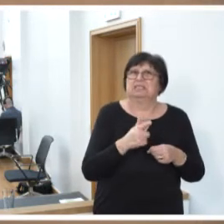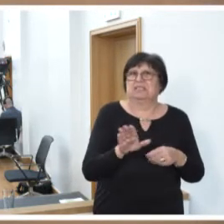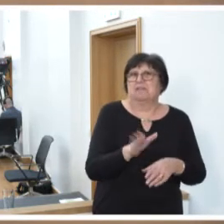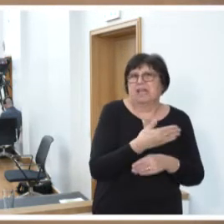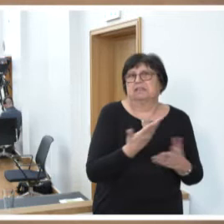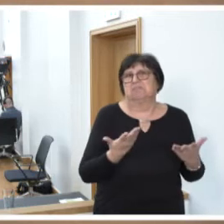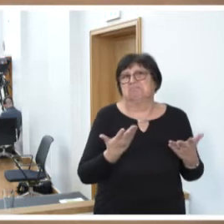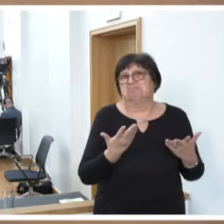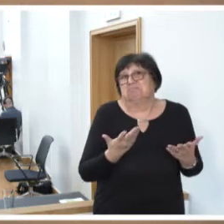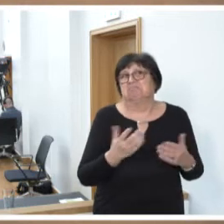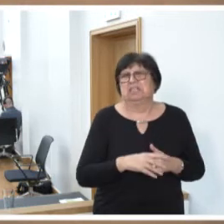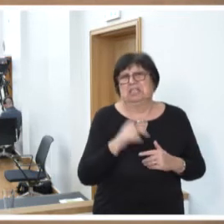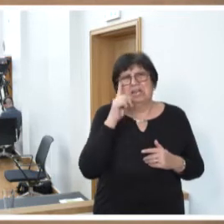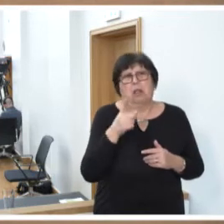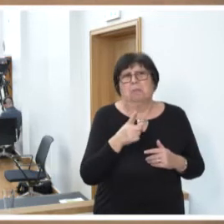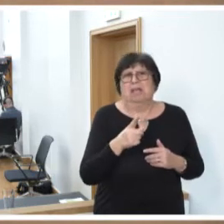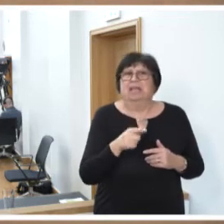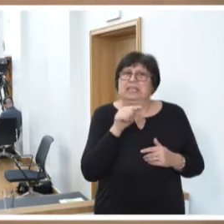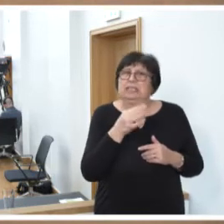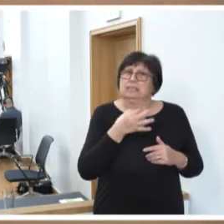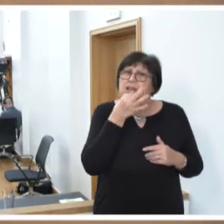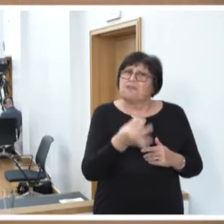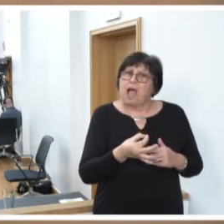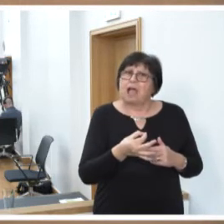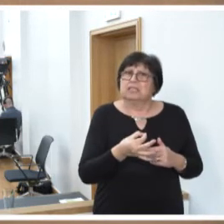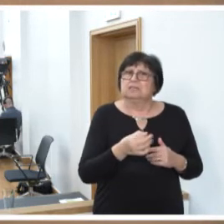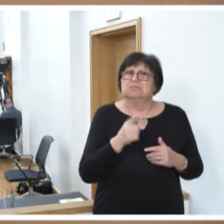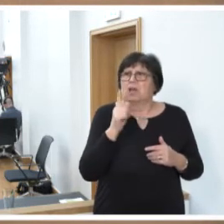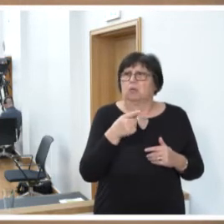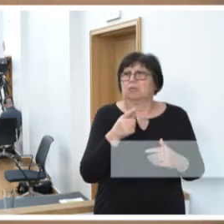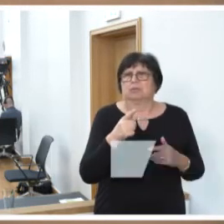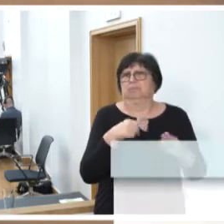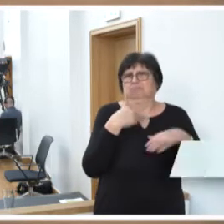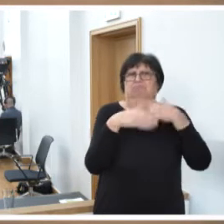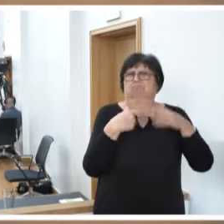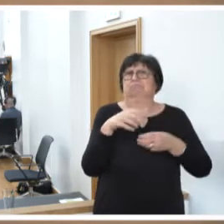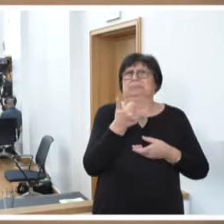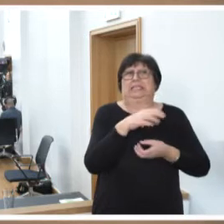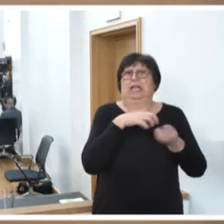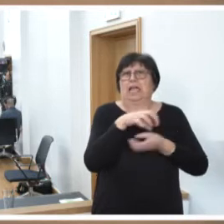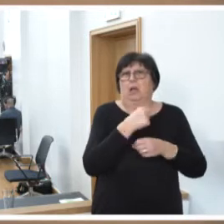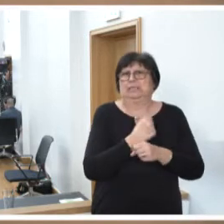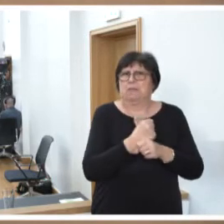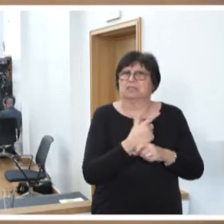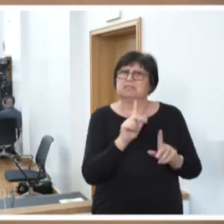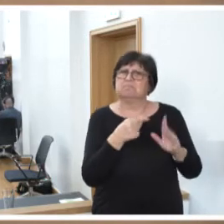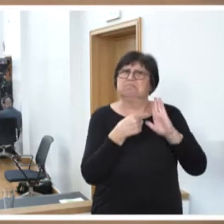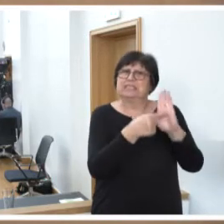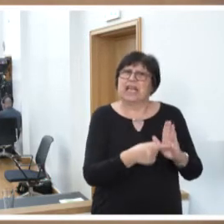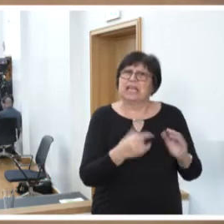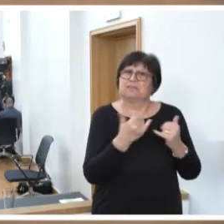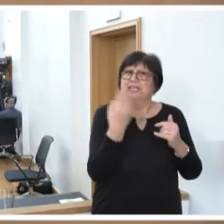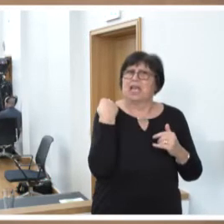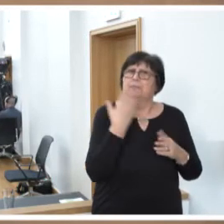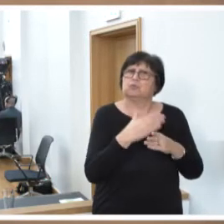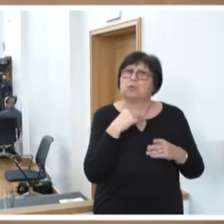Substituierungspotenzialen werden ersetzt. Ich glaube, dass diese Frage in die Irre führt. Weil man suggeriert, wie ich eben schon gesagt